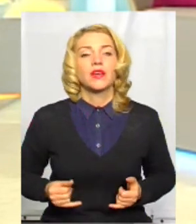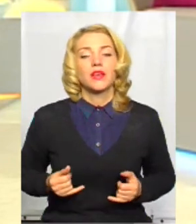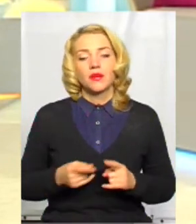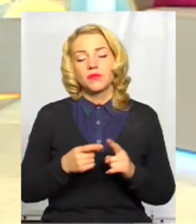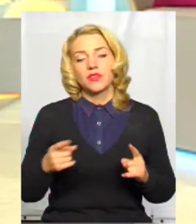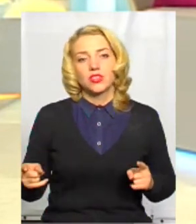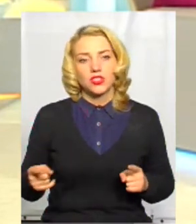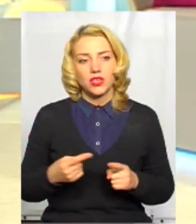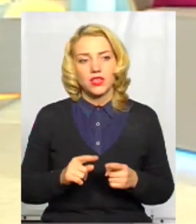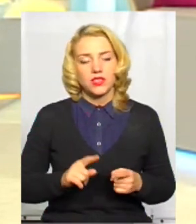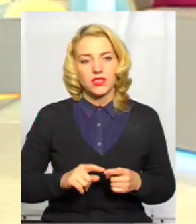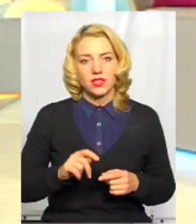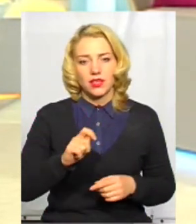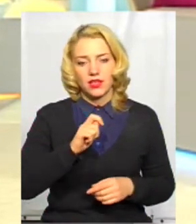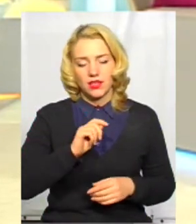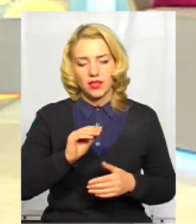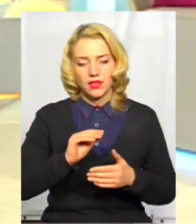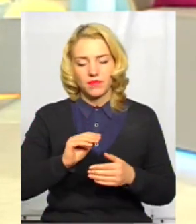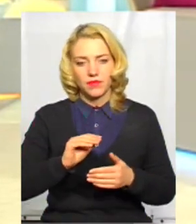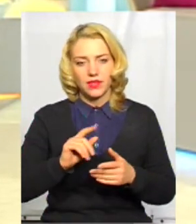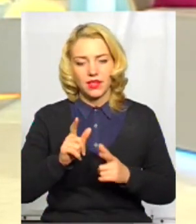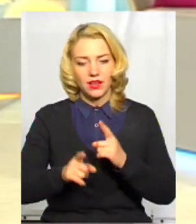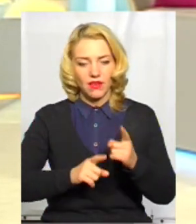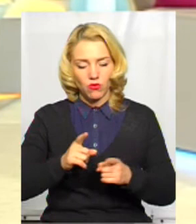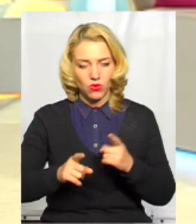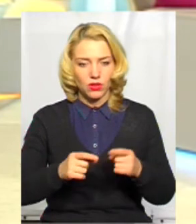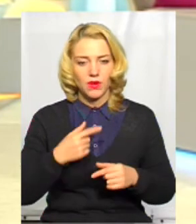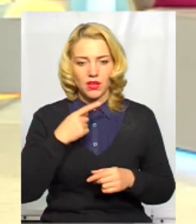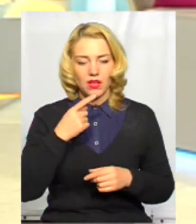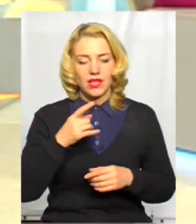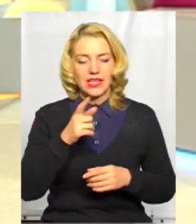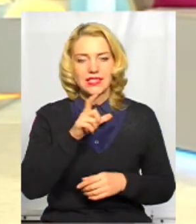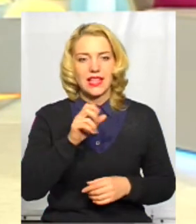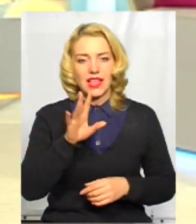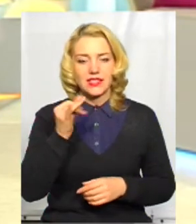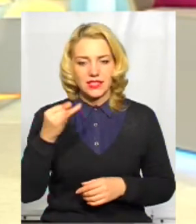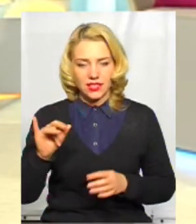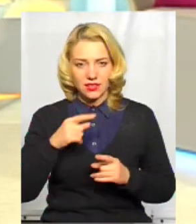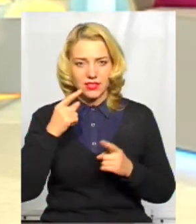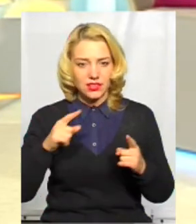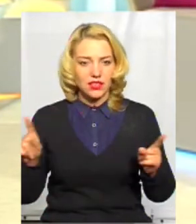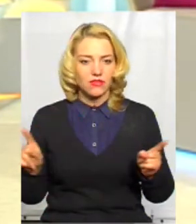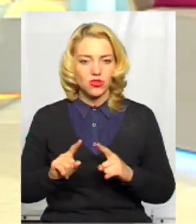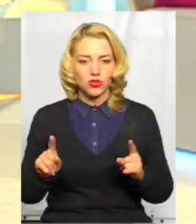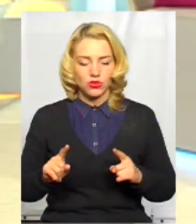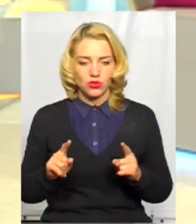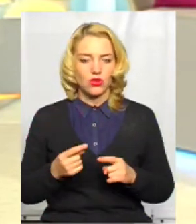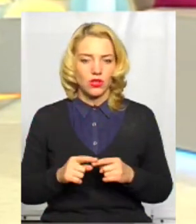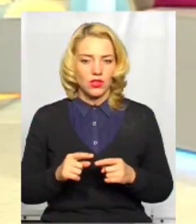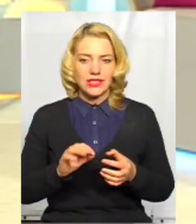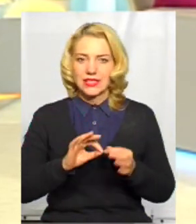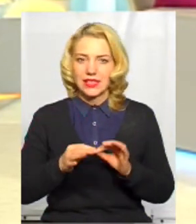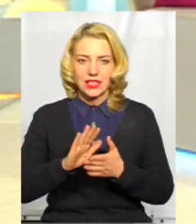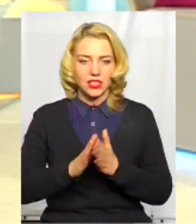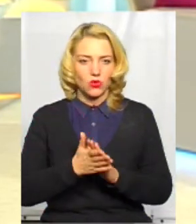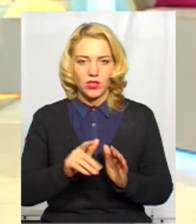прес-марафону Зеленський наголосив, що складна ситуація із губернаторами. Тоді ще не було призначення, ніхто не здогадувався, ну,